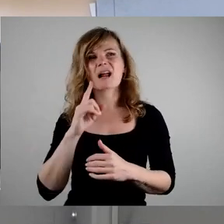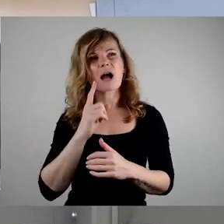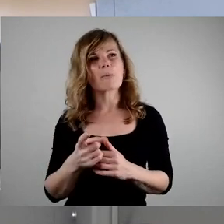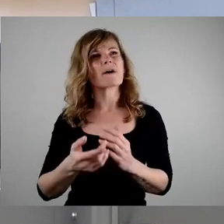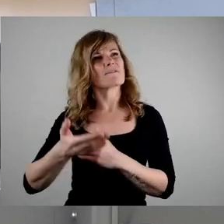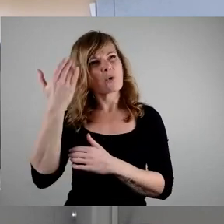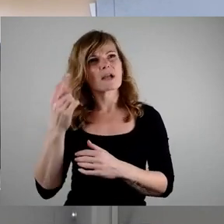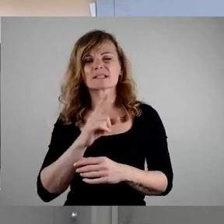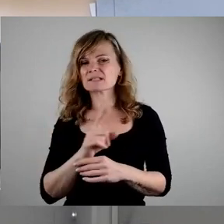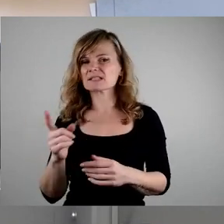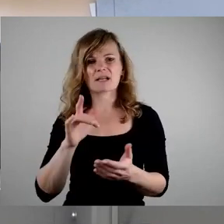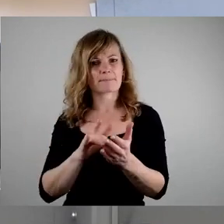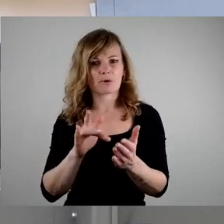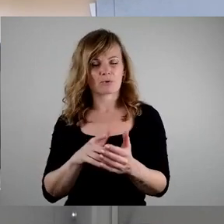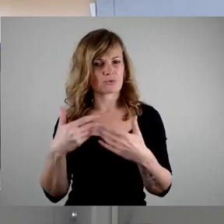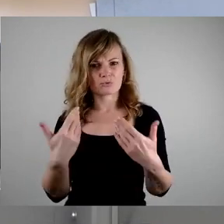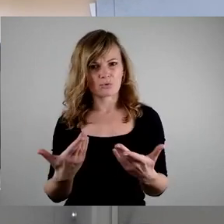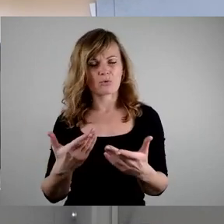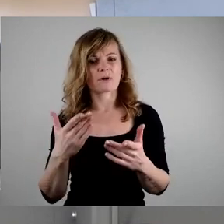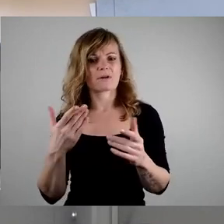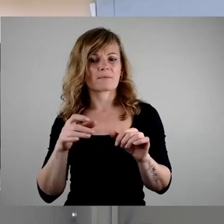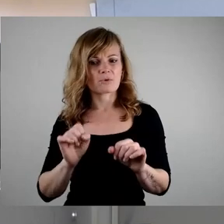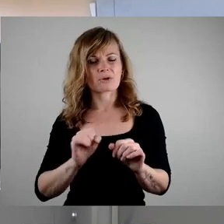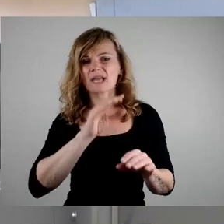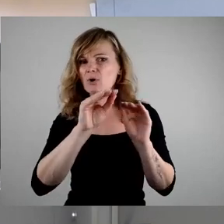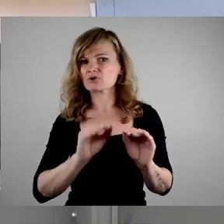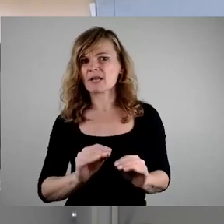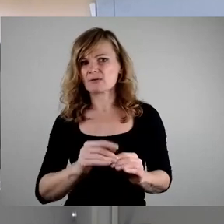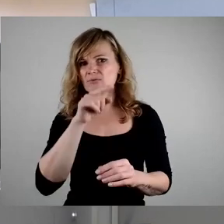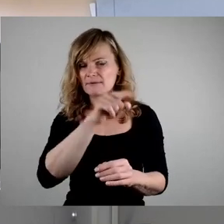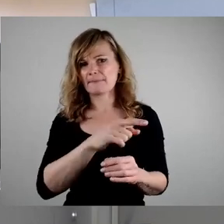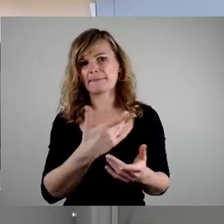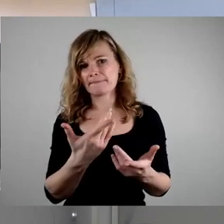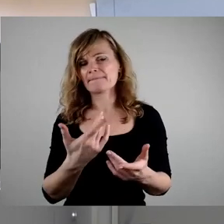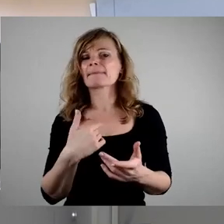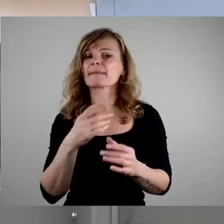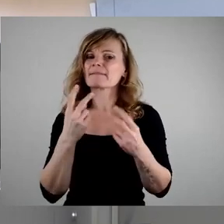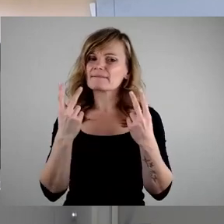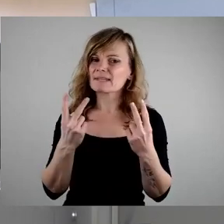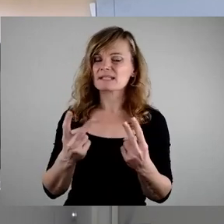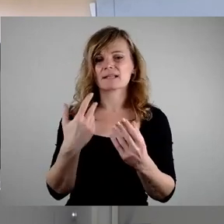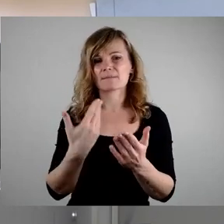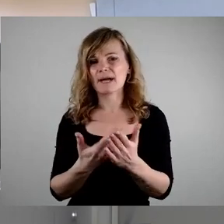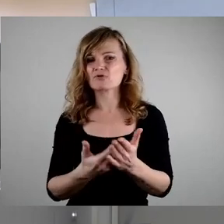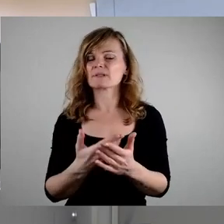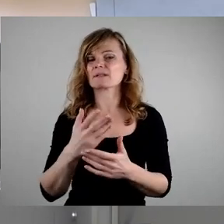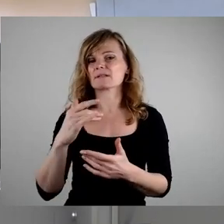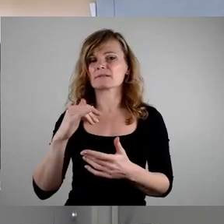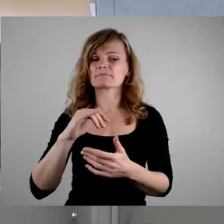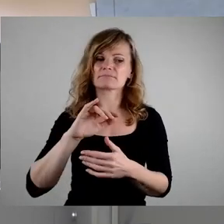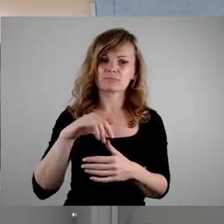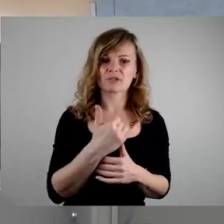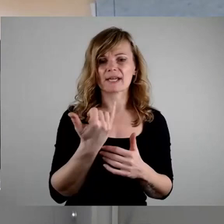Denn es ging immer darum, dass exemplarische Projekte vor Ort gemacht werden, die der Stadtbezirk